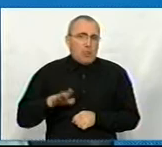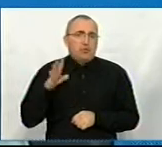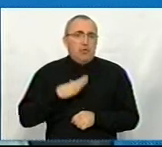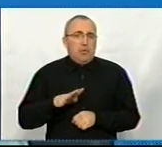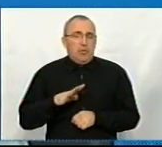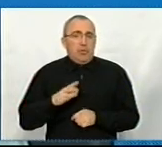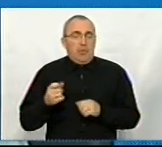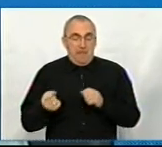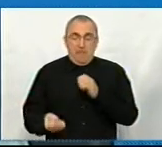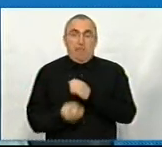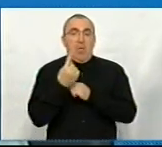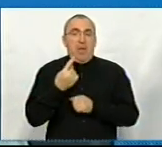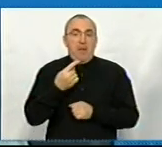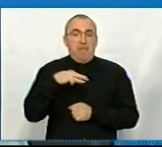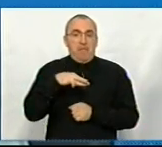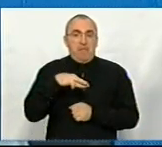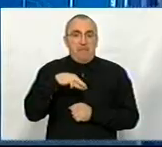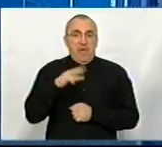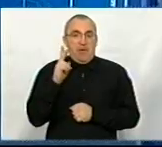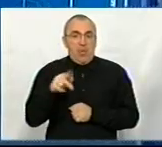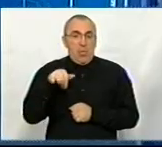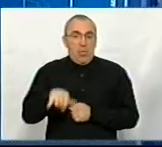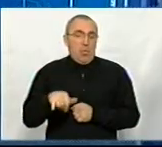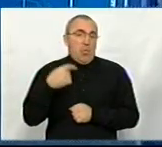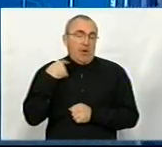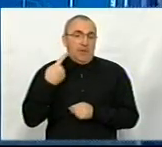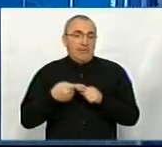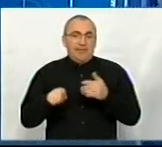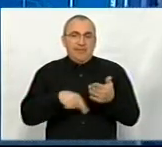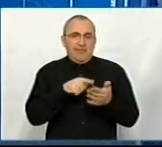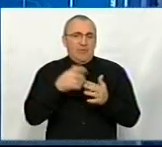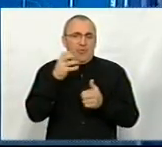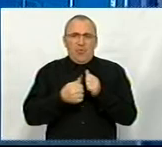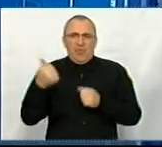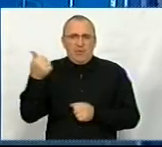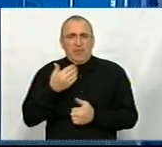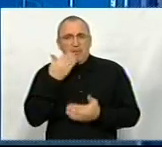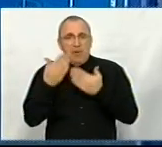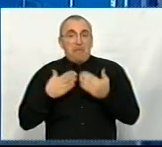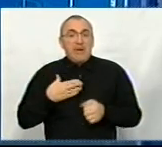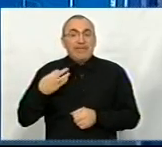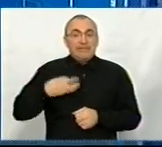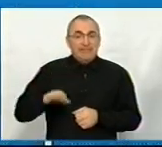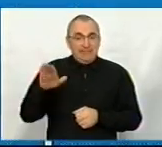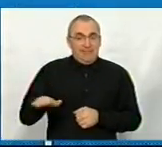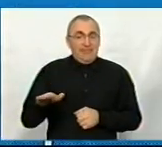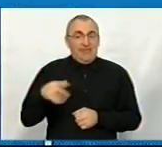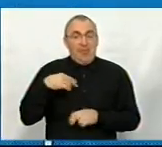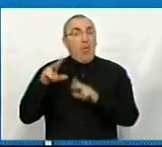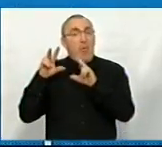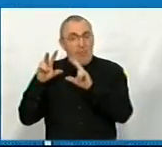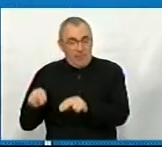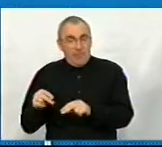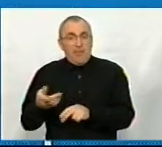появи Макдональдсу у Кропивницькому? Мені це питання кожного тижня задає мій син, тому що я йому також його пообіцяв.